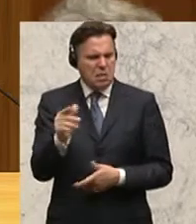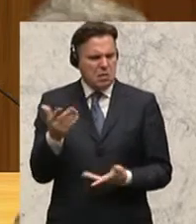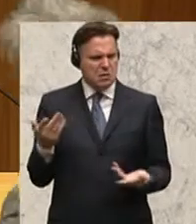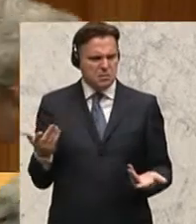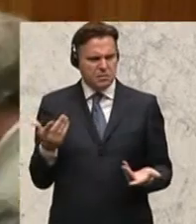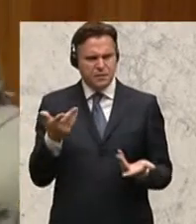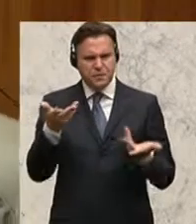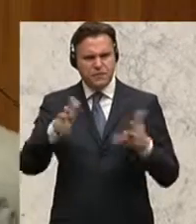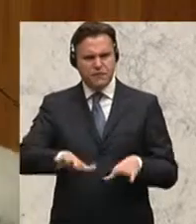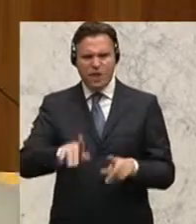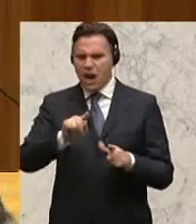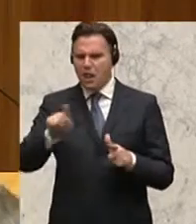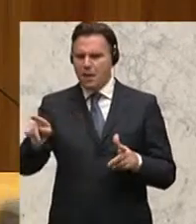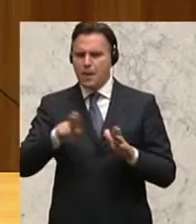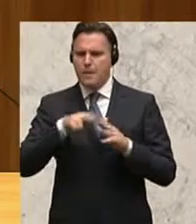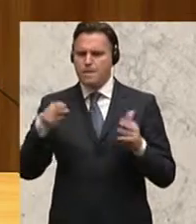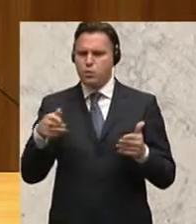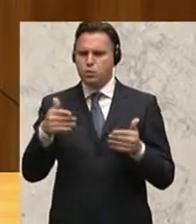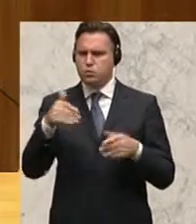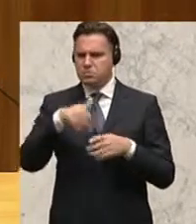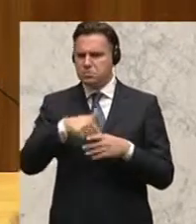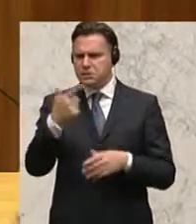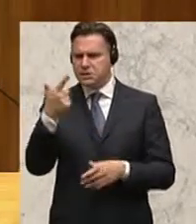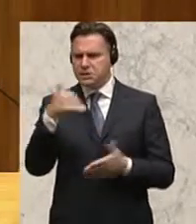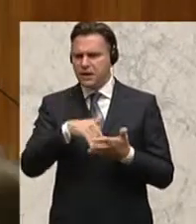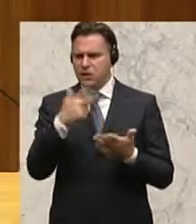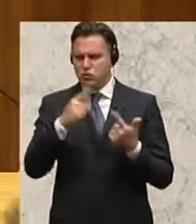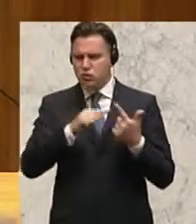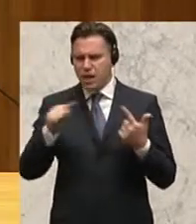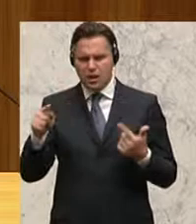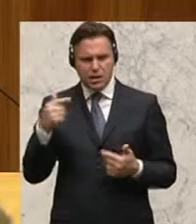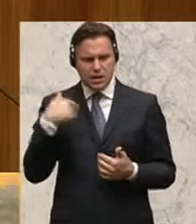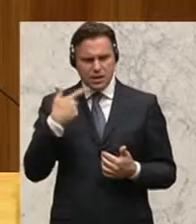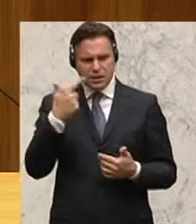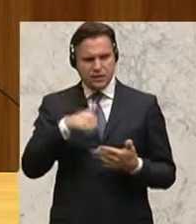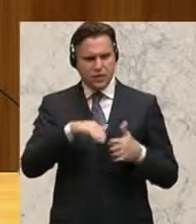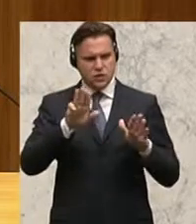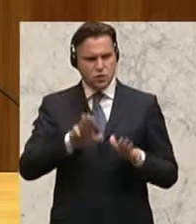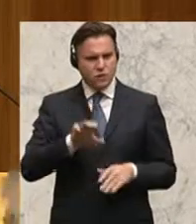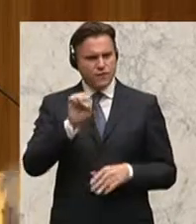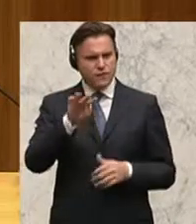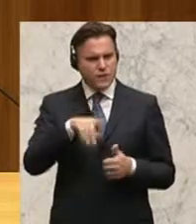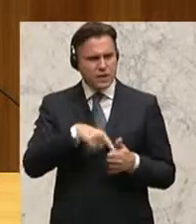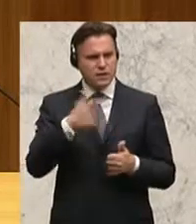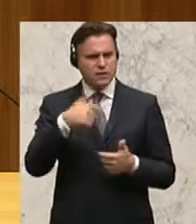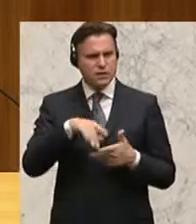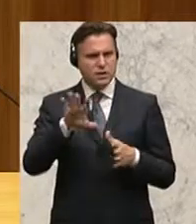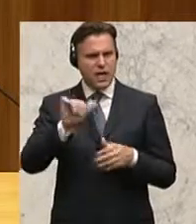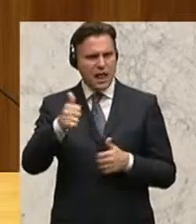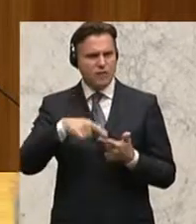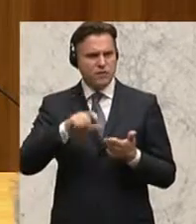Bundesentschädigungskommission von 2003 weggegeben, Ende letzten Jahre, 2009 14, 2010 12, 2011 13,